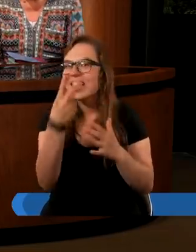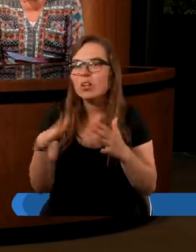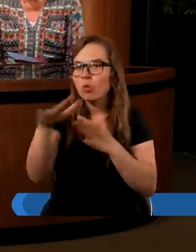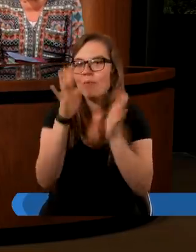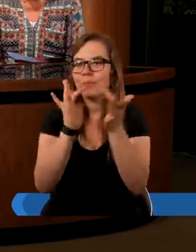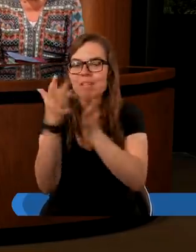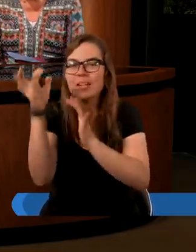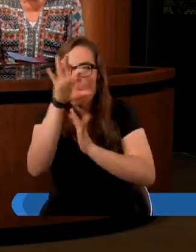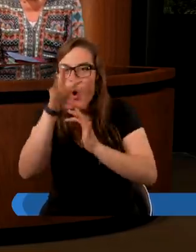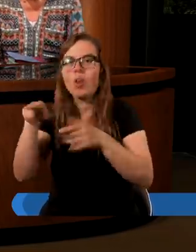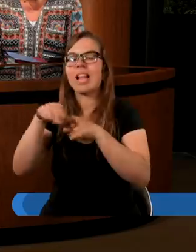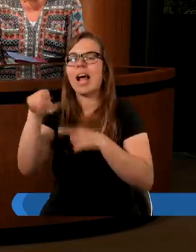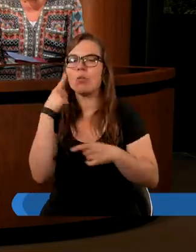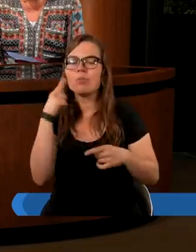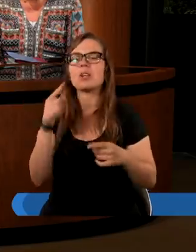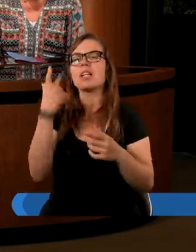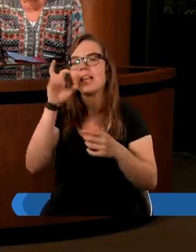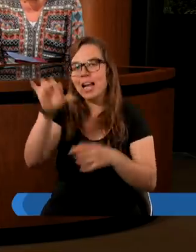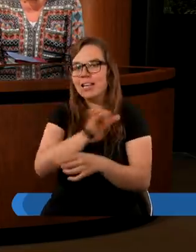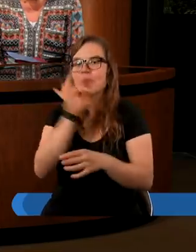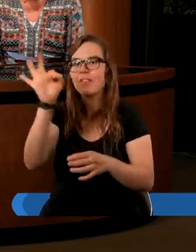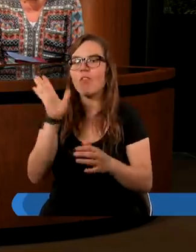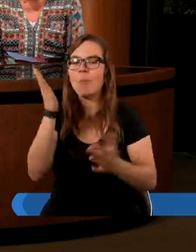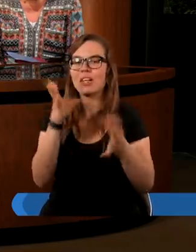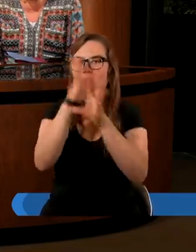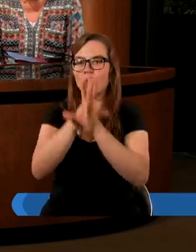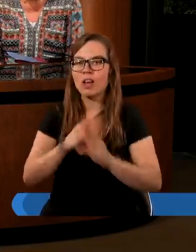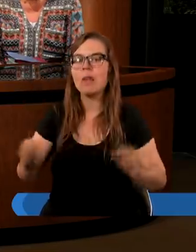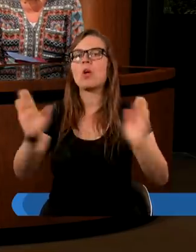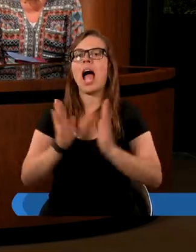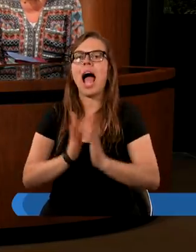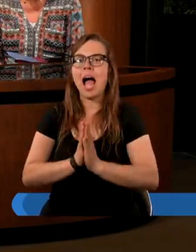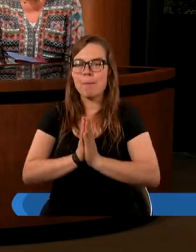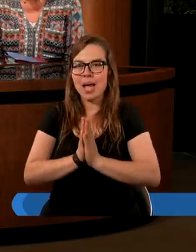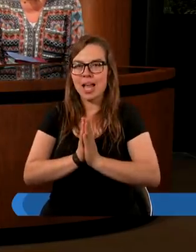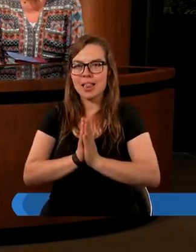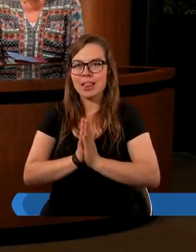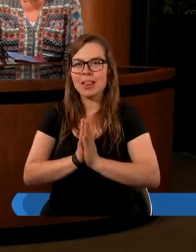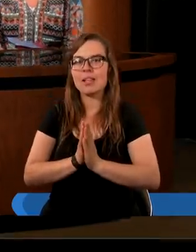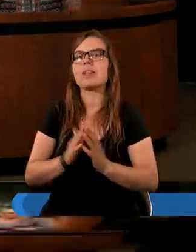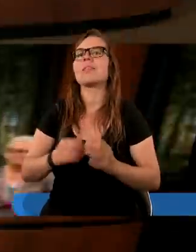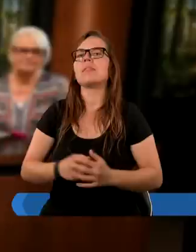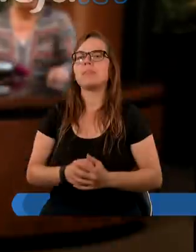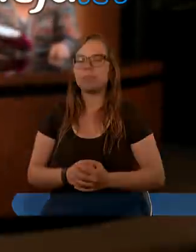którzy są razem z nami. Niech imię Twoje będzie uwielbione. Amen. Amen. Dziękujemy.